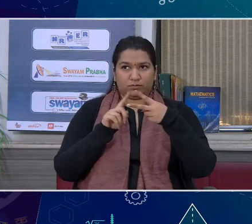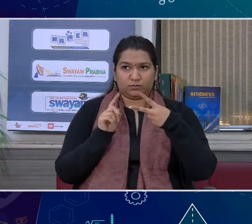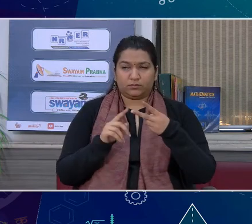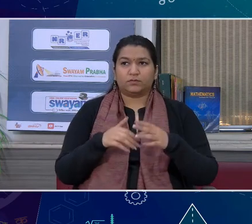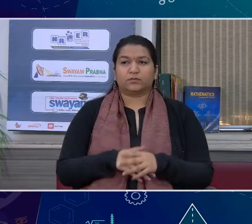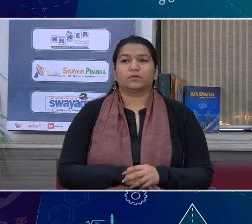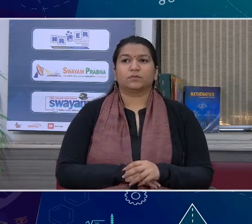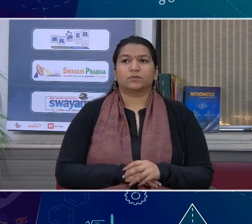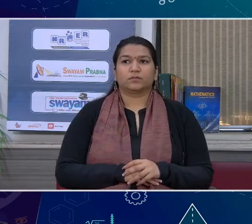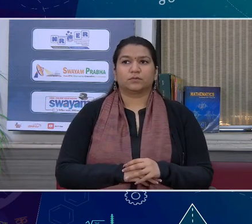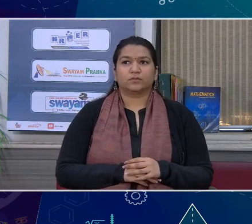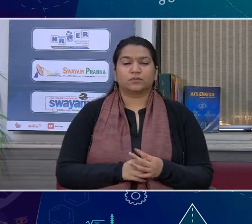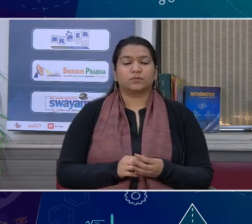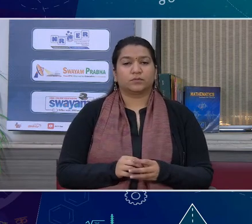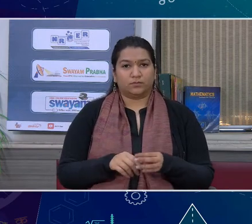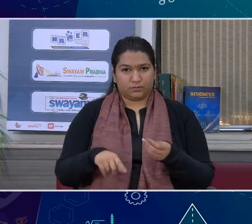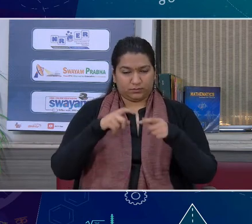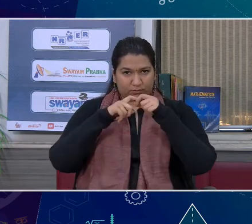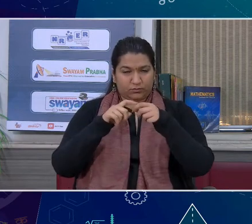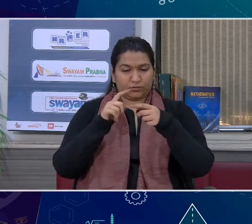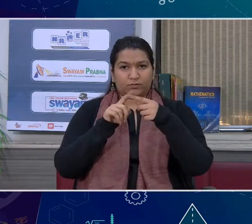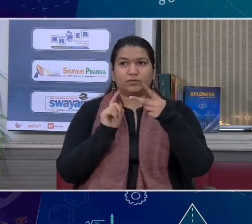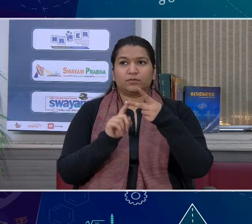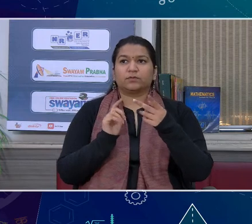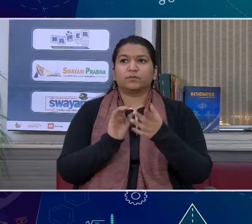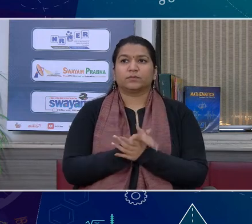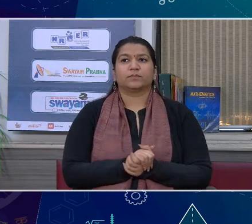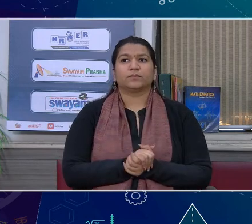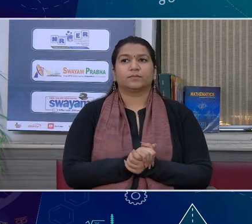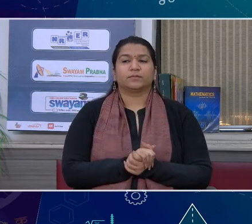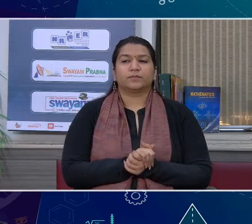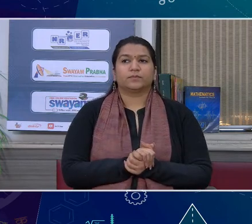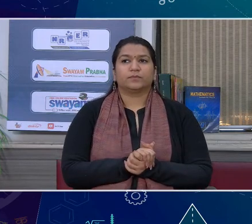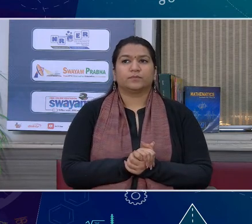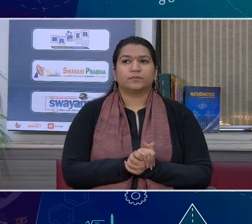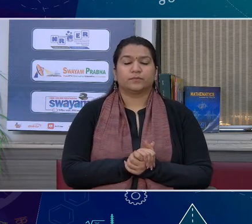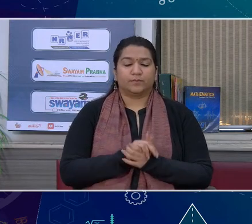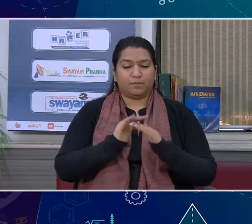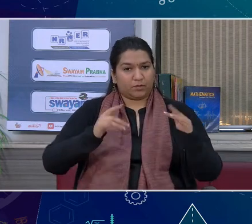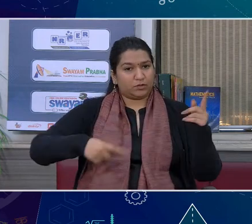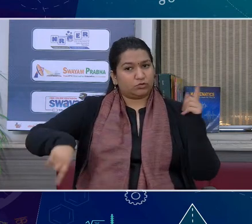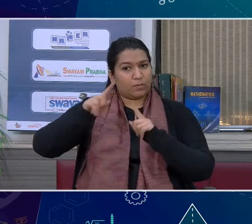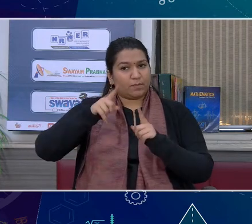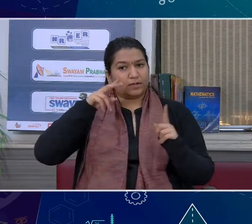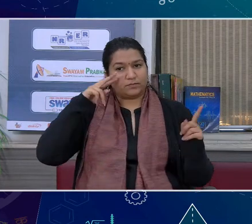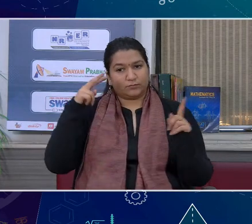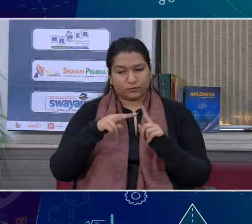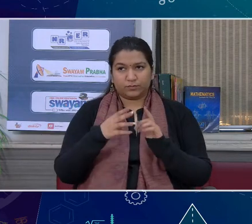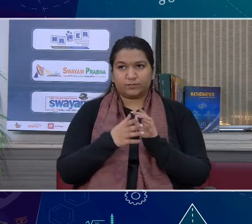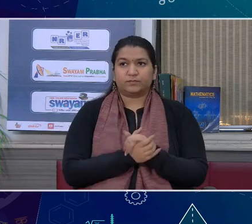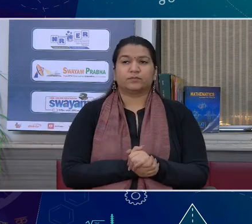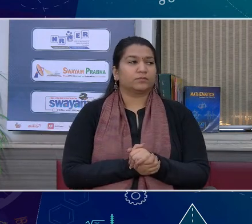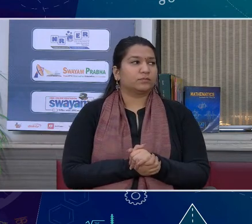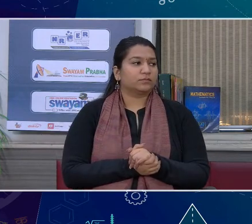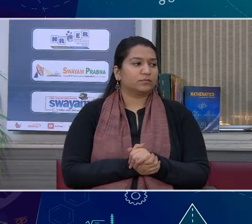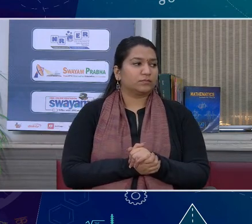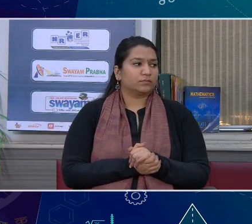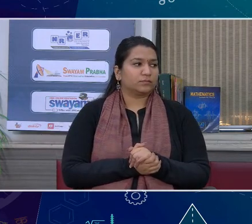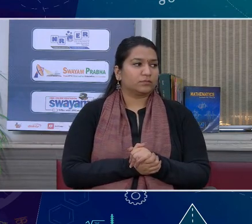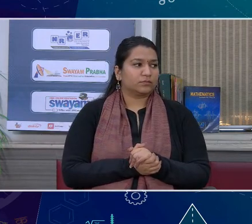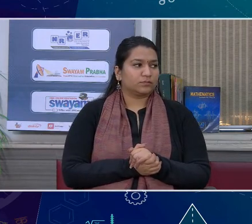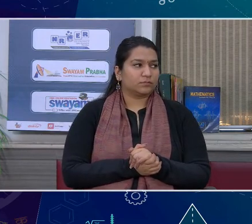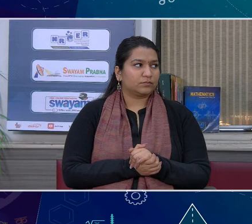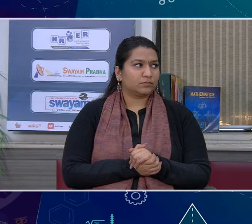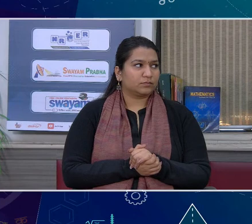संबंदी थी प्रशने थे पाठान प्रश्णों में भी दिये गए हैं तो यह बड़े दो मैंकुम प्रश्ण है बच्चों को उस पर द्यान देना चाहिए और इसी पर इन्हीं